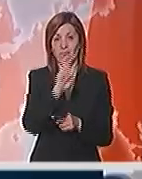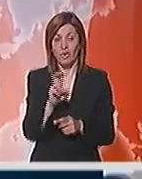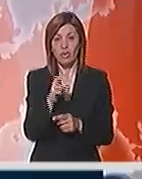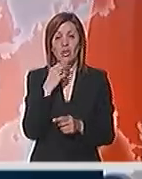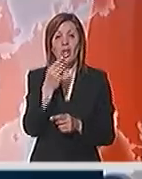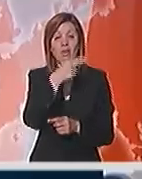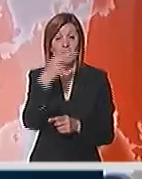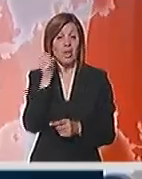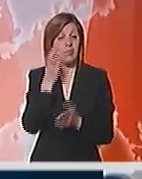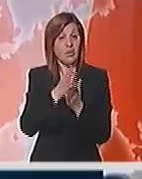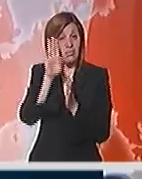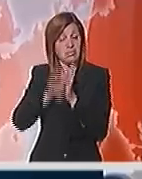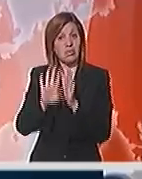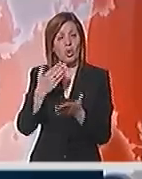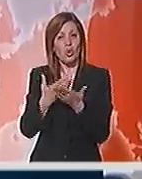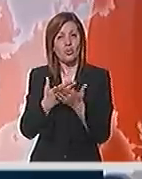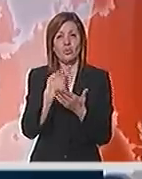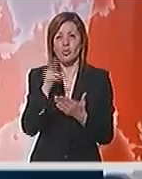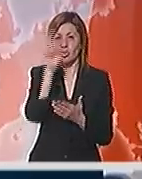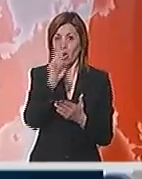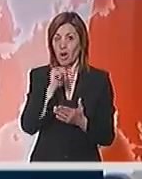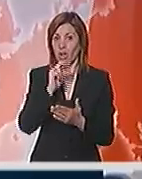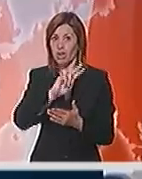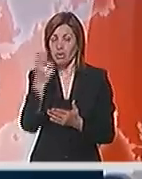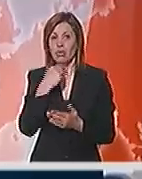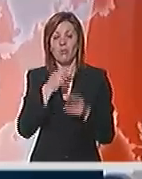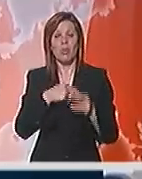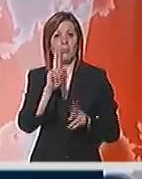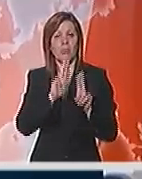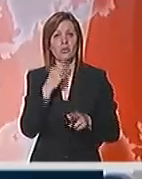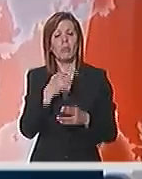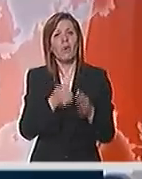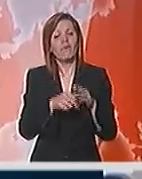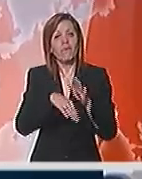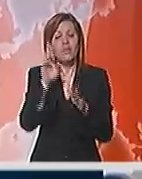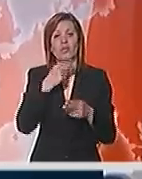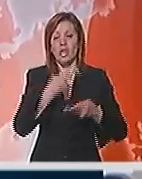evro bude devalviran u odnosu na dolar i druge valute, moći ćemo da izuzimo više.